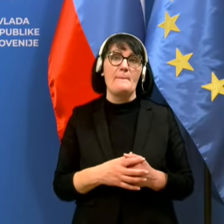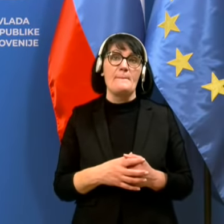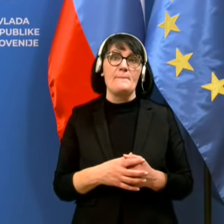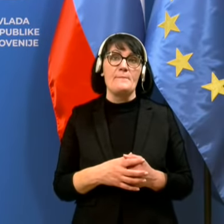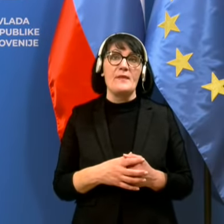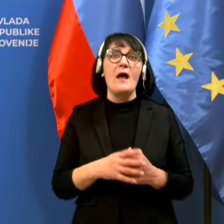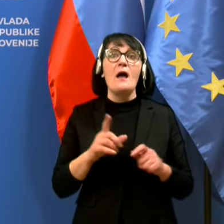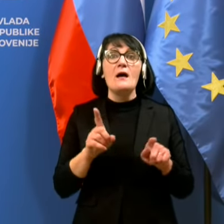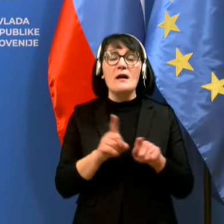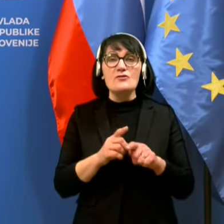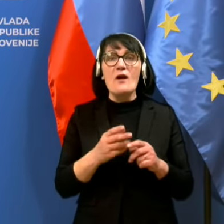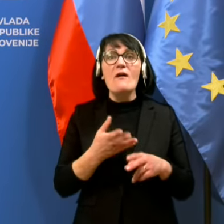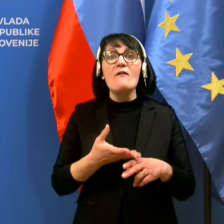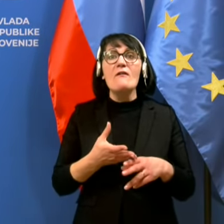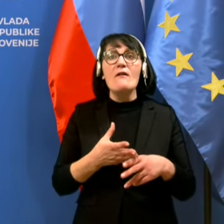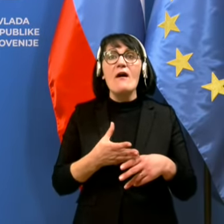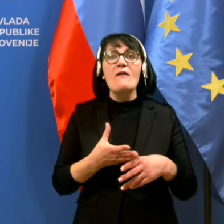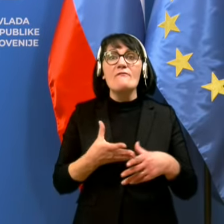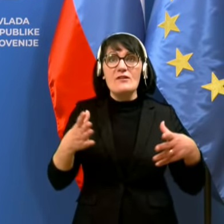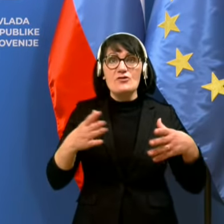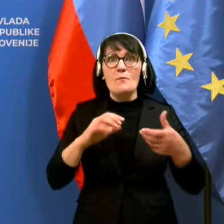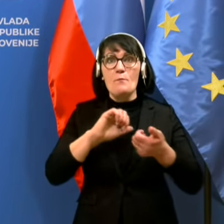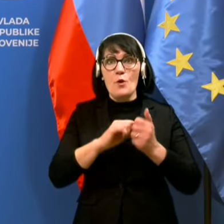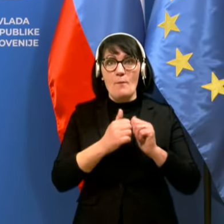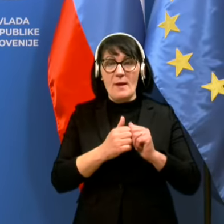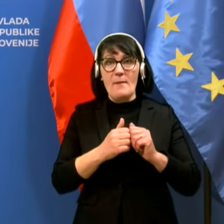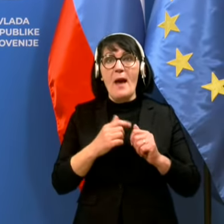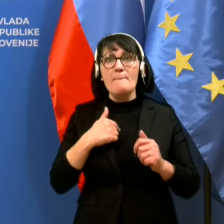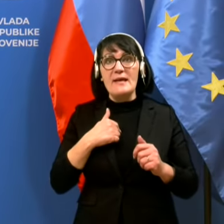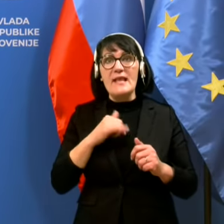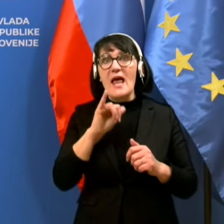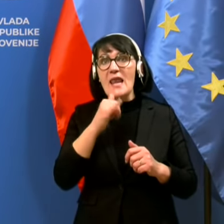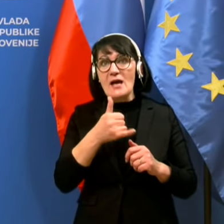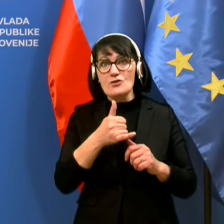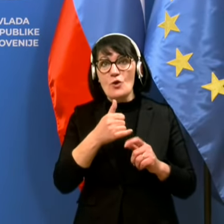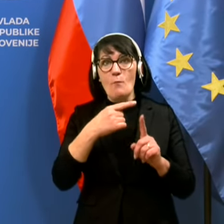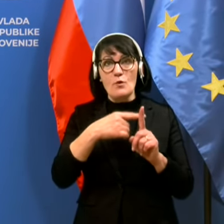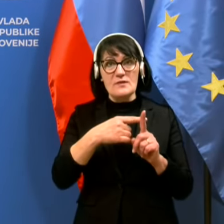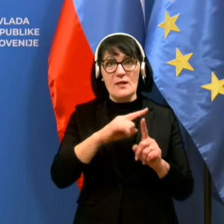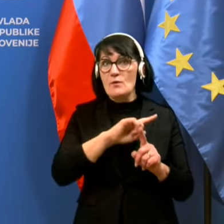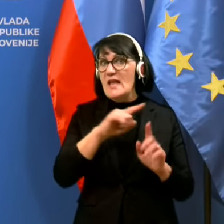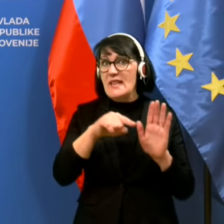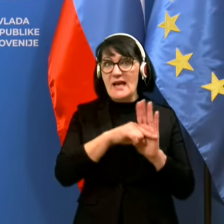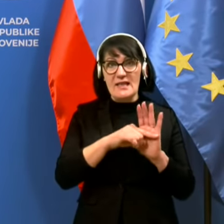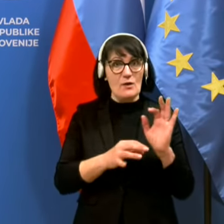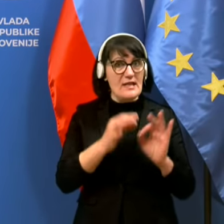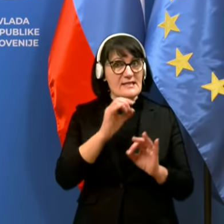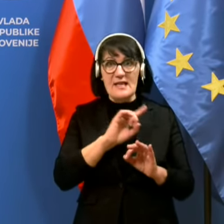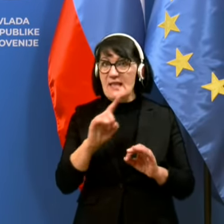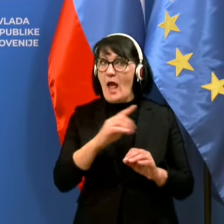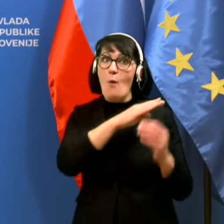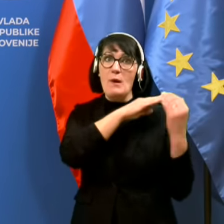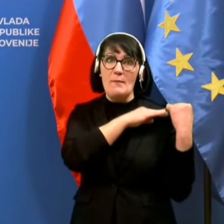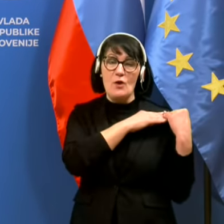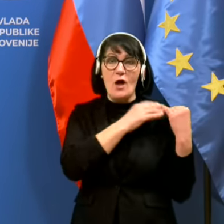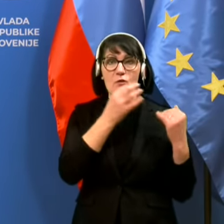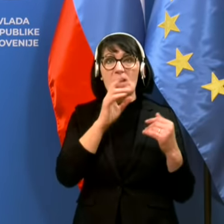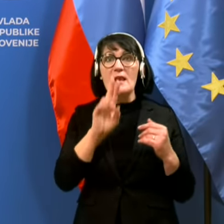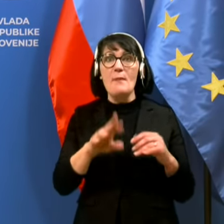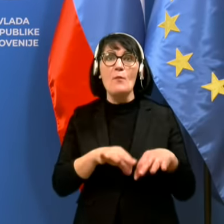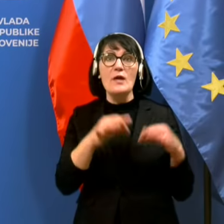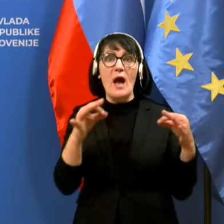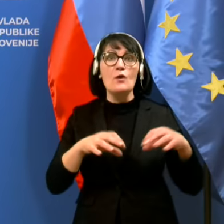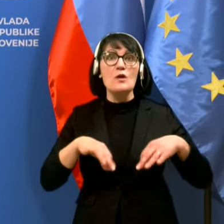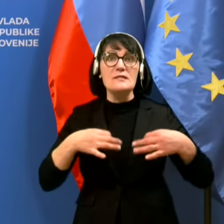In kaj je še večji problem? Jaz sem rekel, da mene lažno pozitivni, lažno negativni ne bremenijo toliko, dokr imamo javno zdravstveni ukrep, ki bo